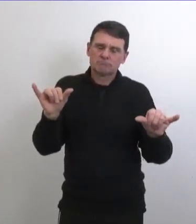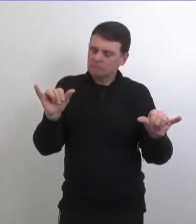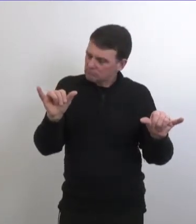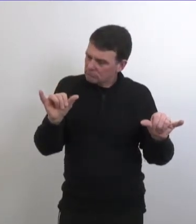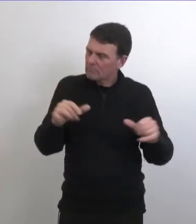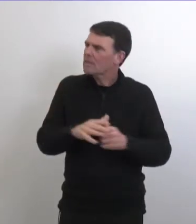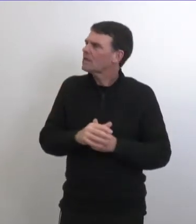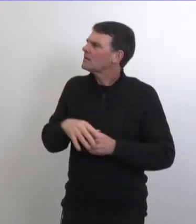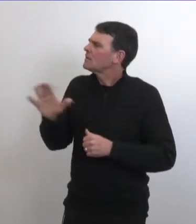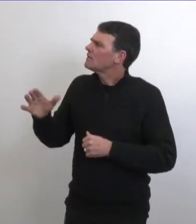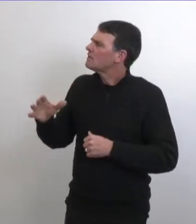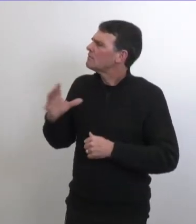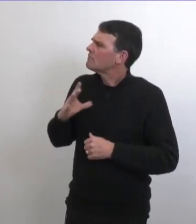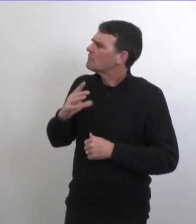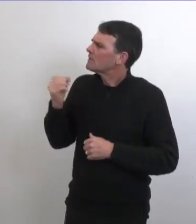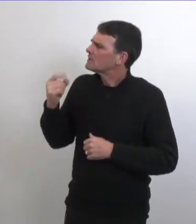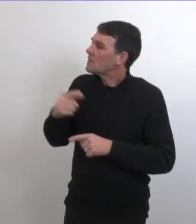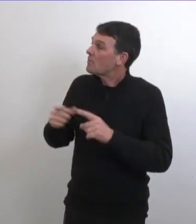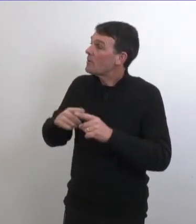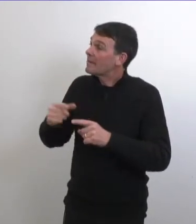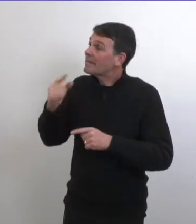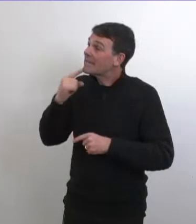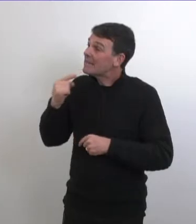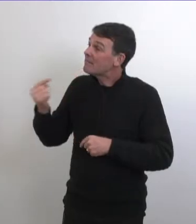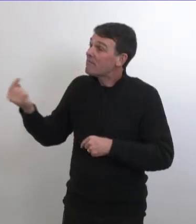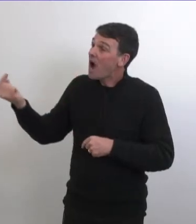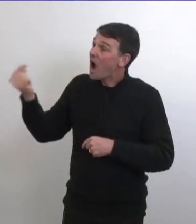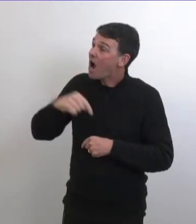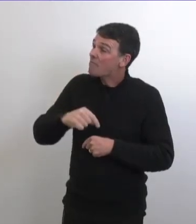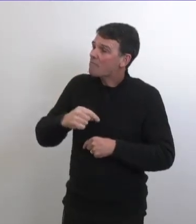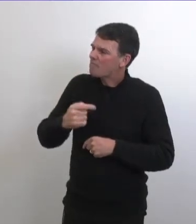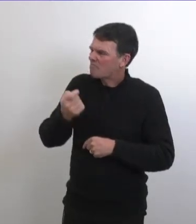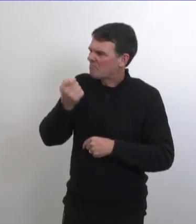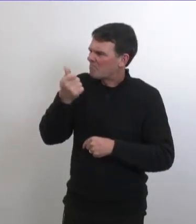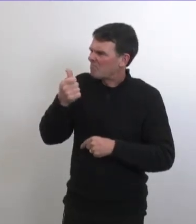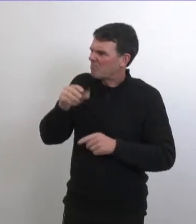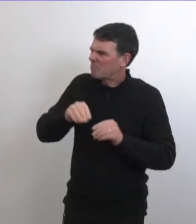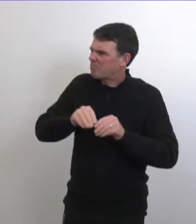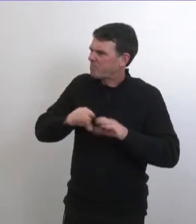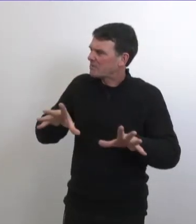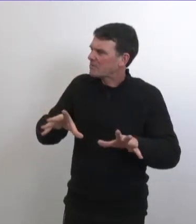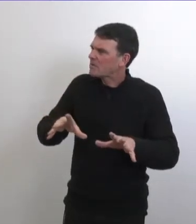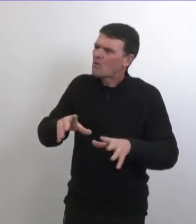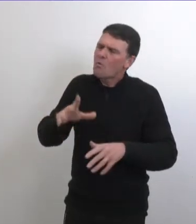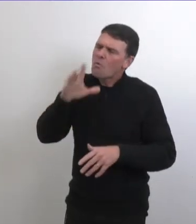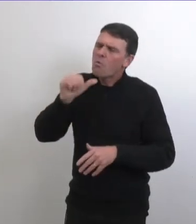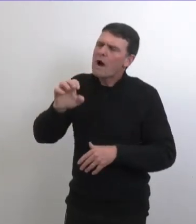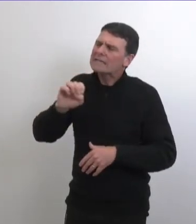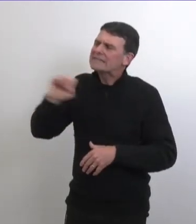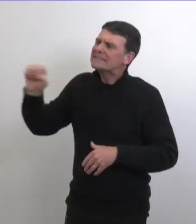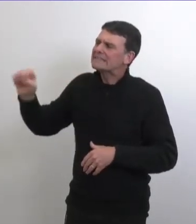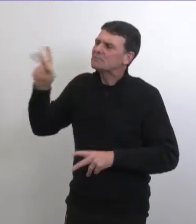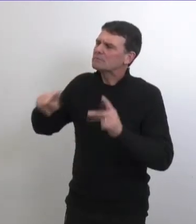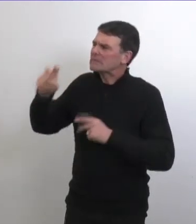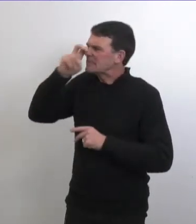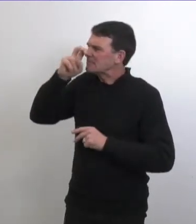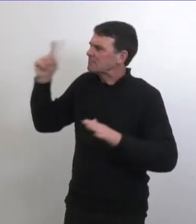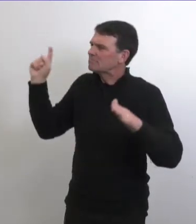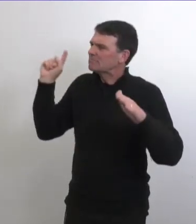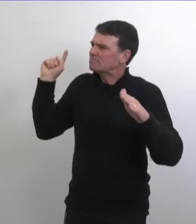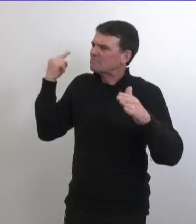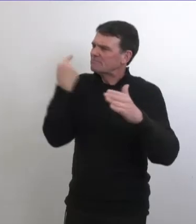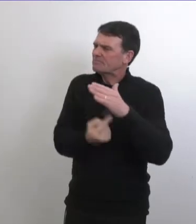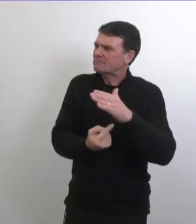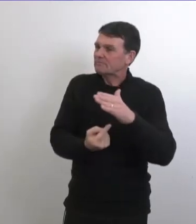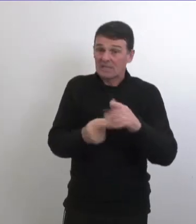chez vous ne voyagez pas je me demande si le risque est faible pourquoi est qu'on a encore ces restrictions par